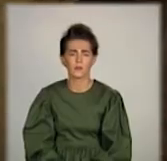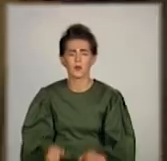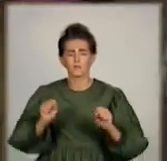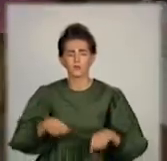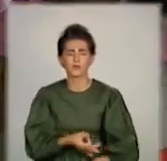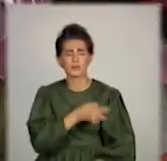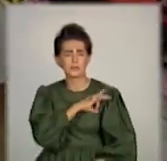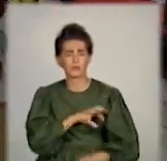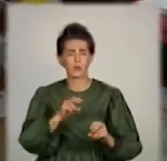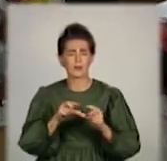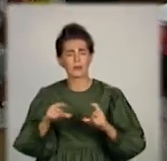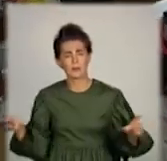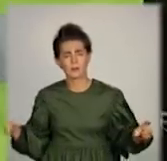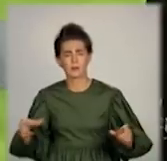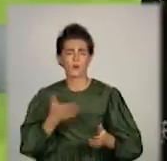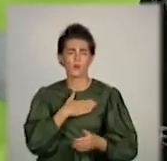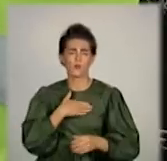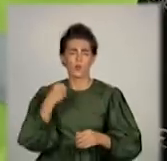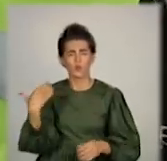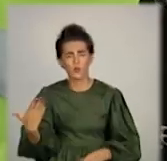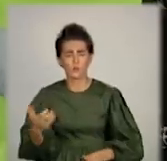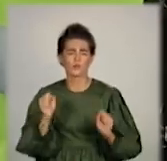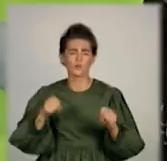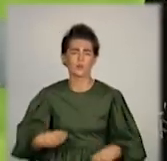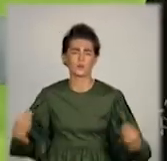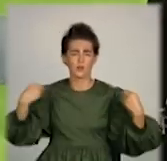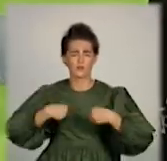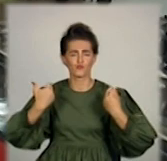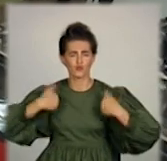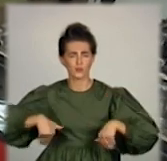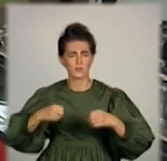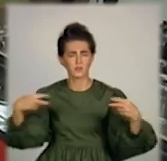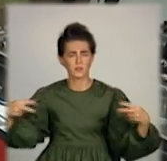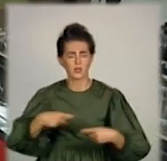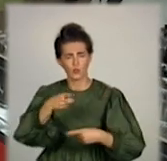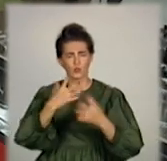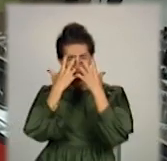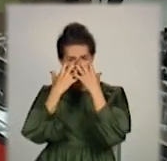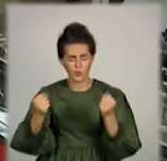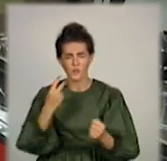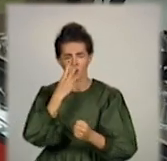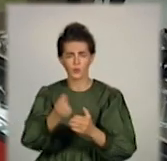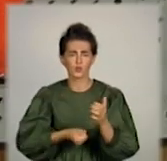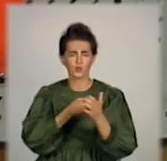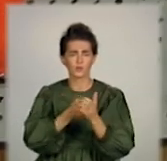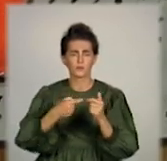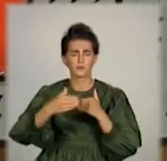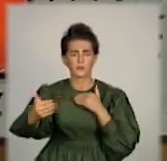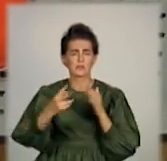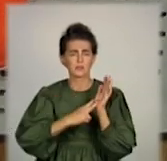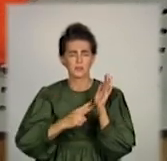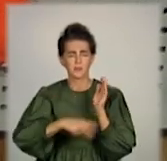використовувати його на ногу, на руку. Можна вдягти і сигнальний жилет. У темрів його видно на відстані у 70 метрів.